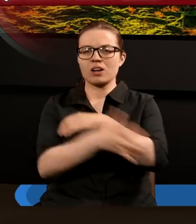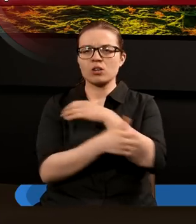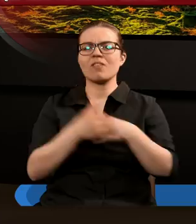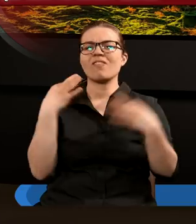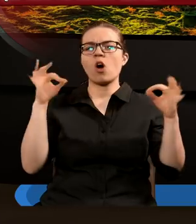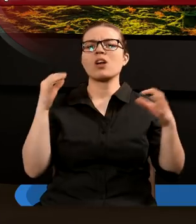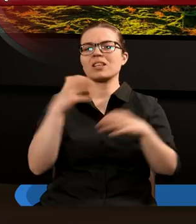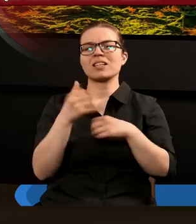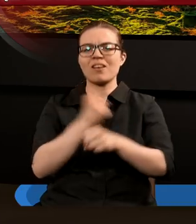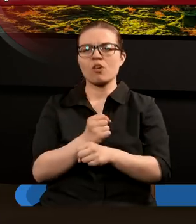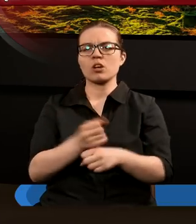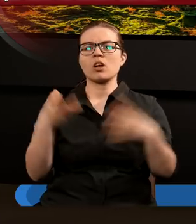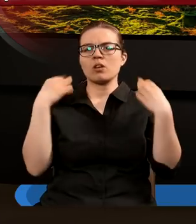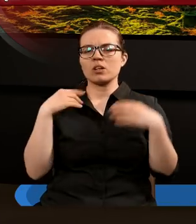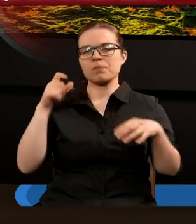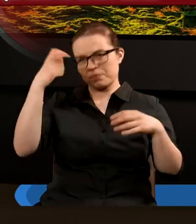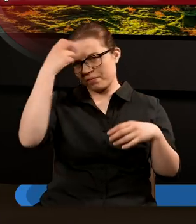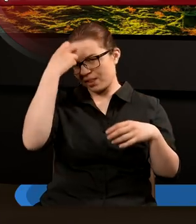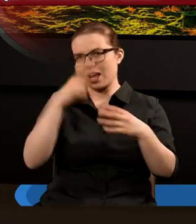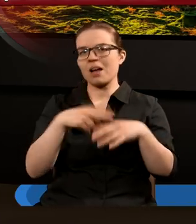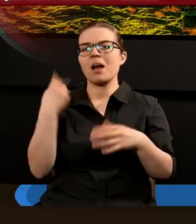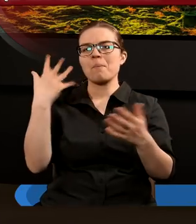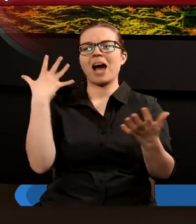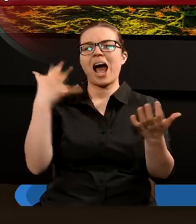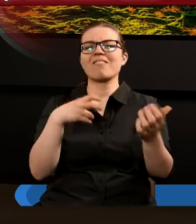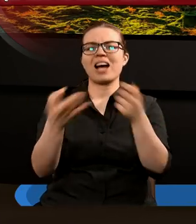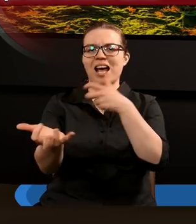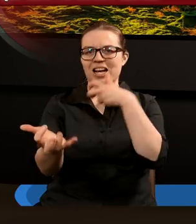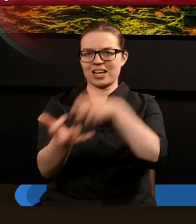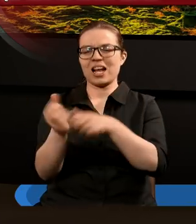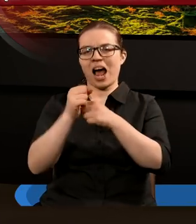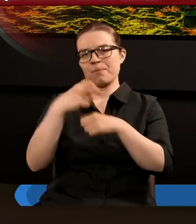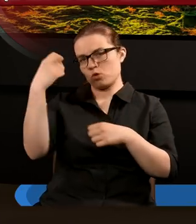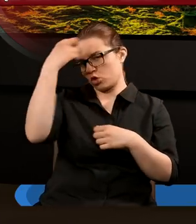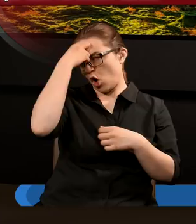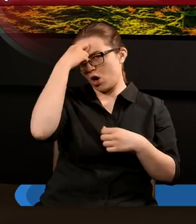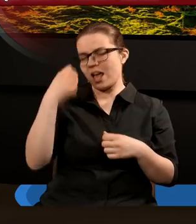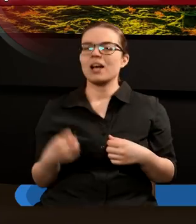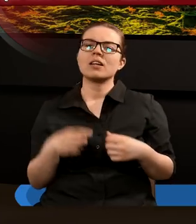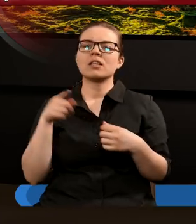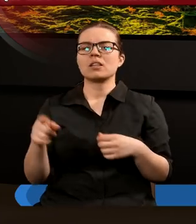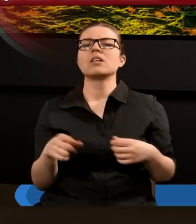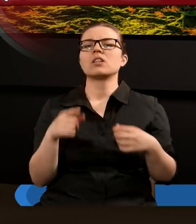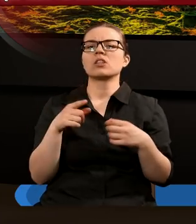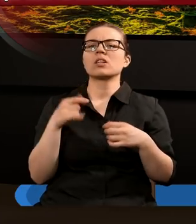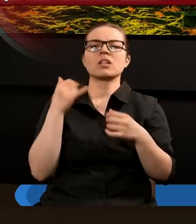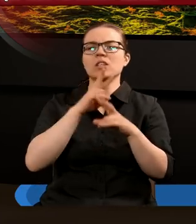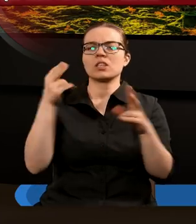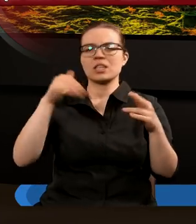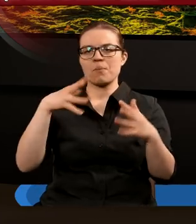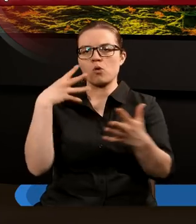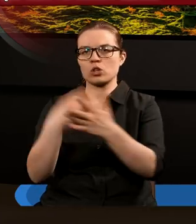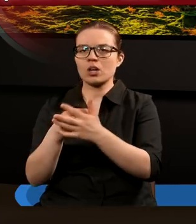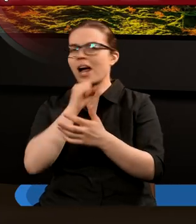niewolnicy, otrzymują znamie na swojej prawej ręce albo na swoim czole. Werset siedemnasty. I nikt nie może